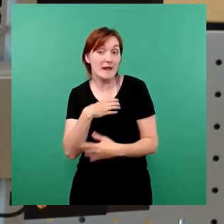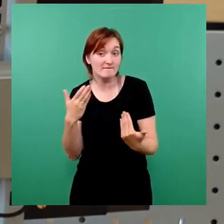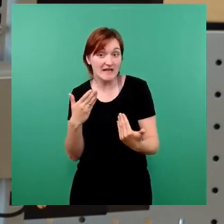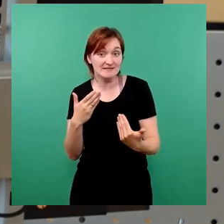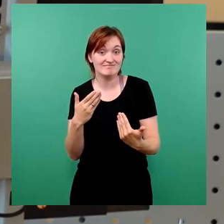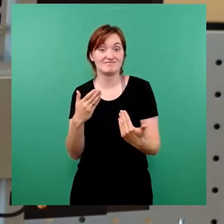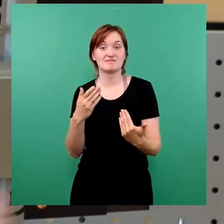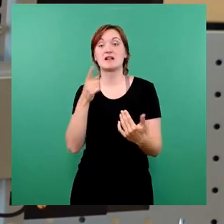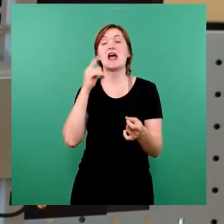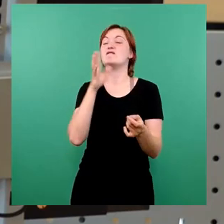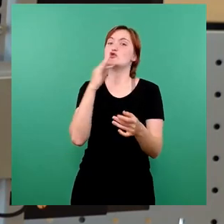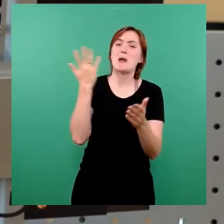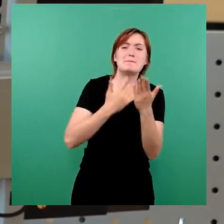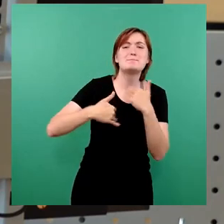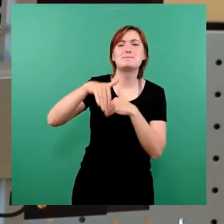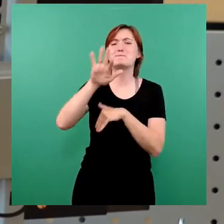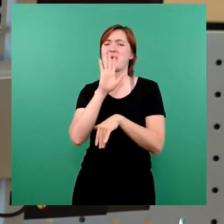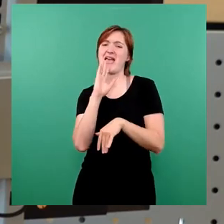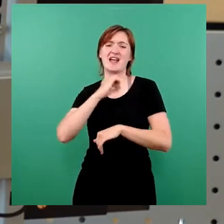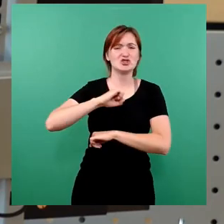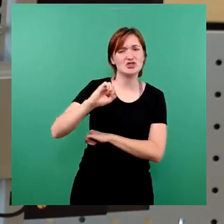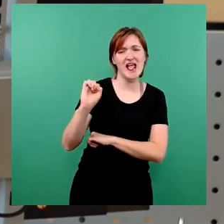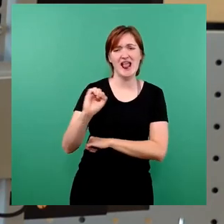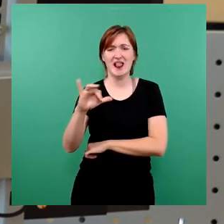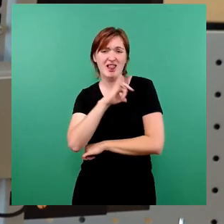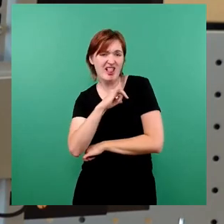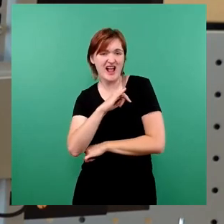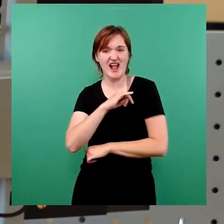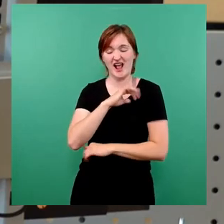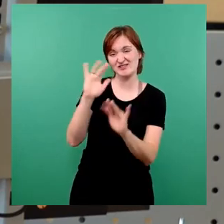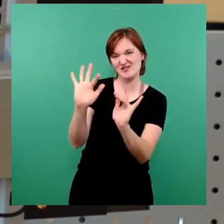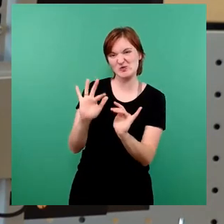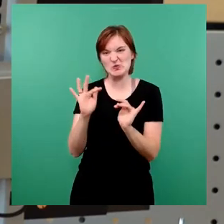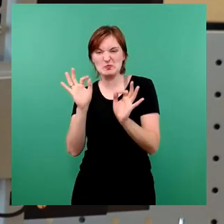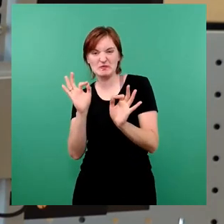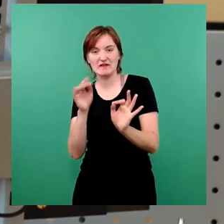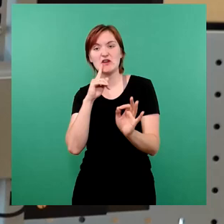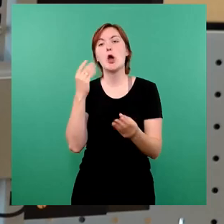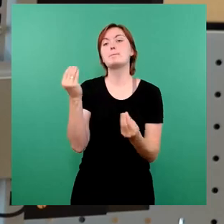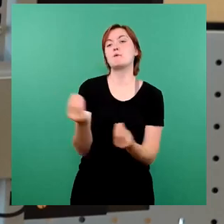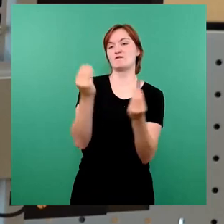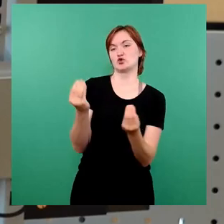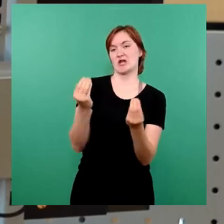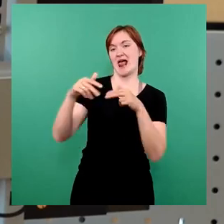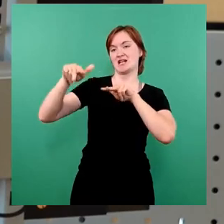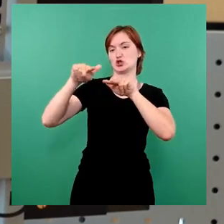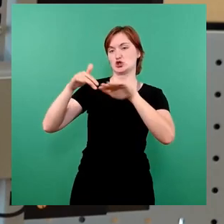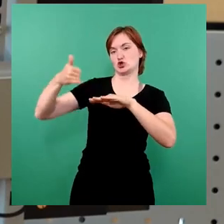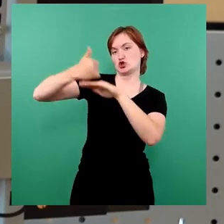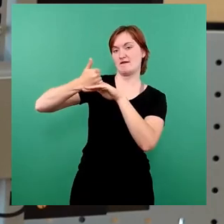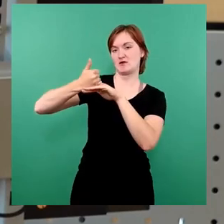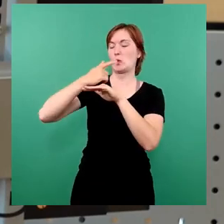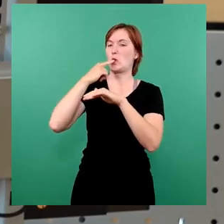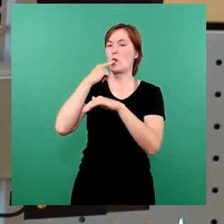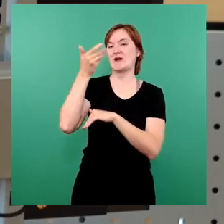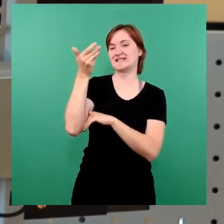weiter, schneller. Man hat einen professionellen Geschäftsführer eingestellt mit einem doch sehr erheblichen Gehalt. Aber